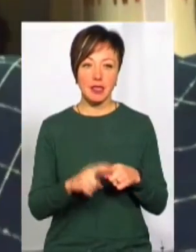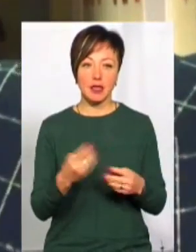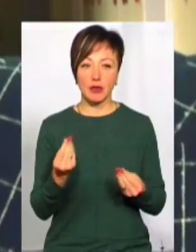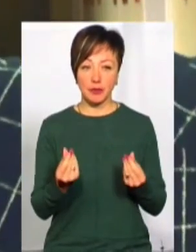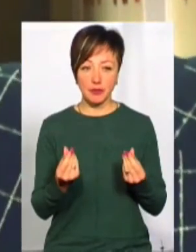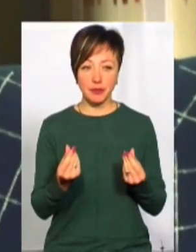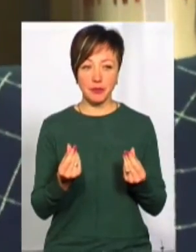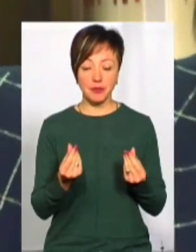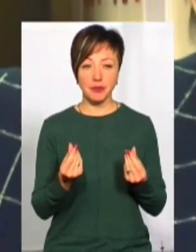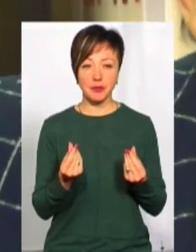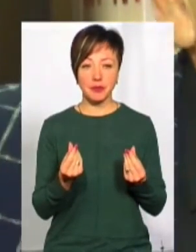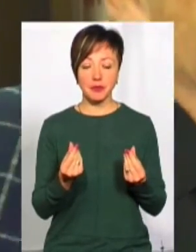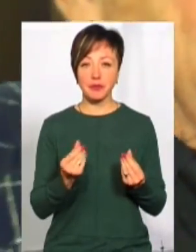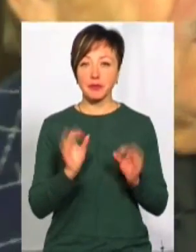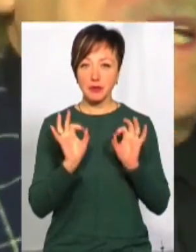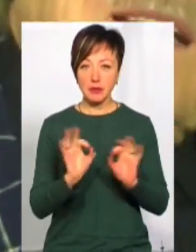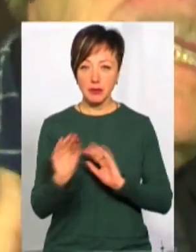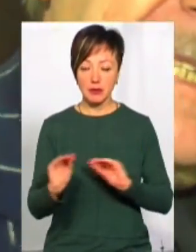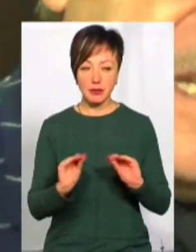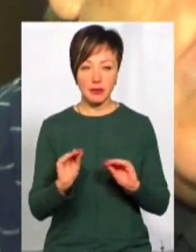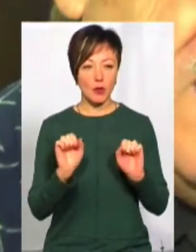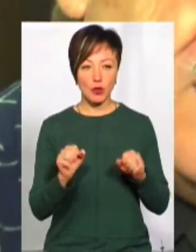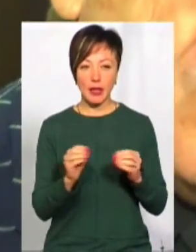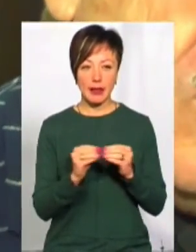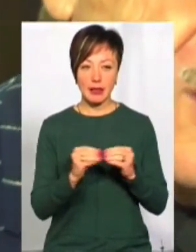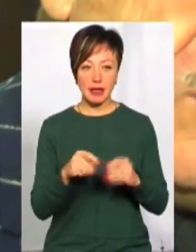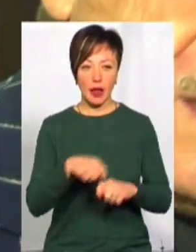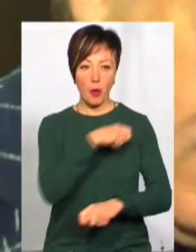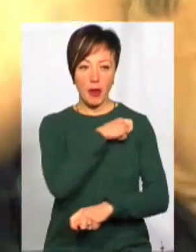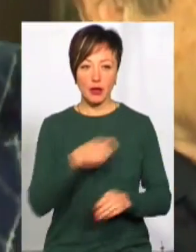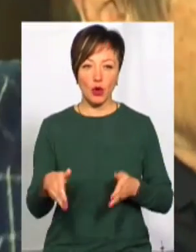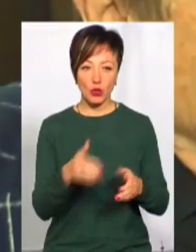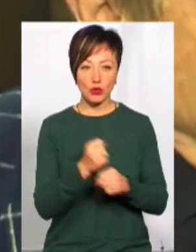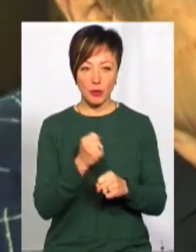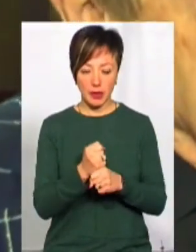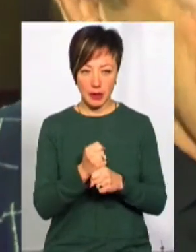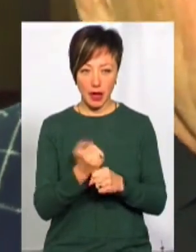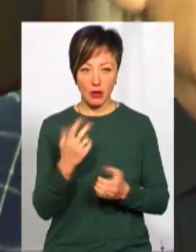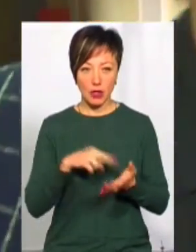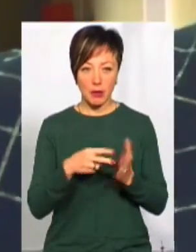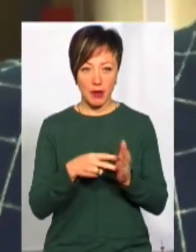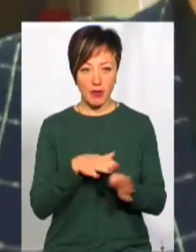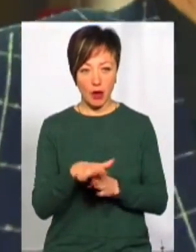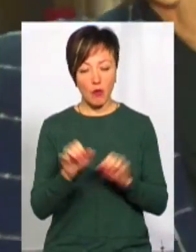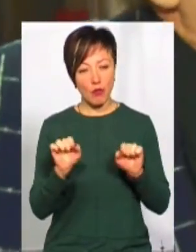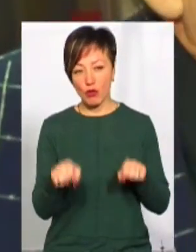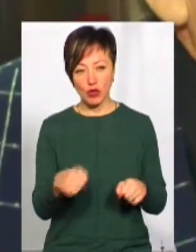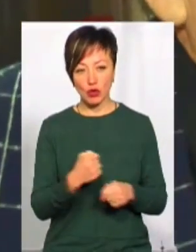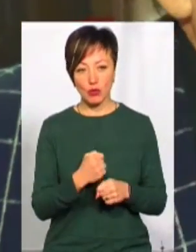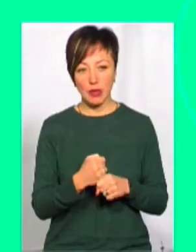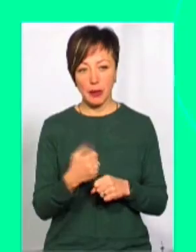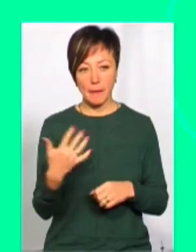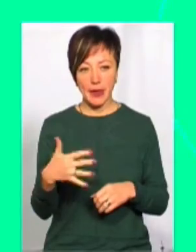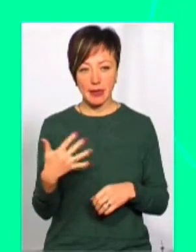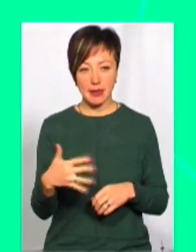стратегічно правильно розставити, можна не 10 кілометрів дороги зробити, якщо стратегію витримати, а можна зробити і